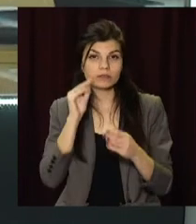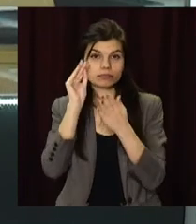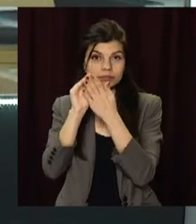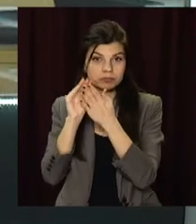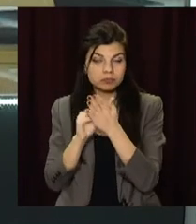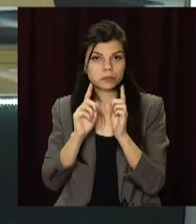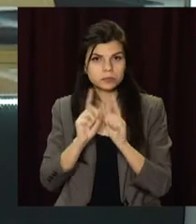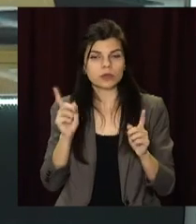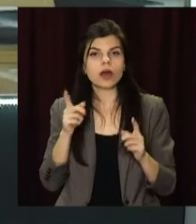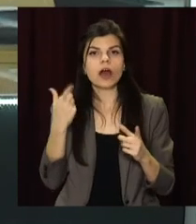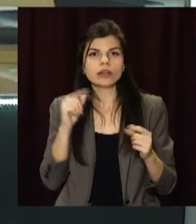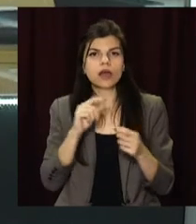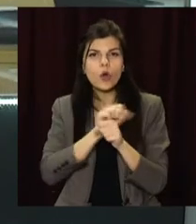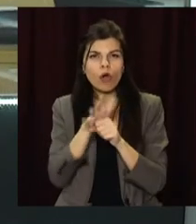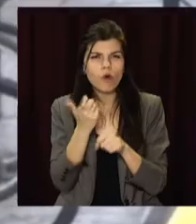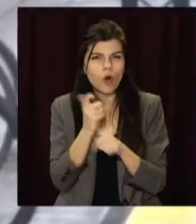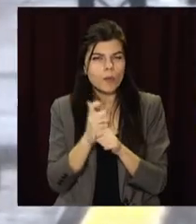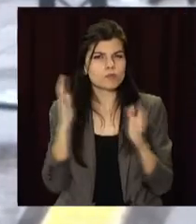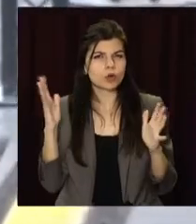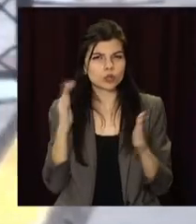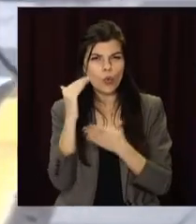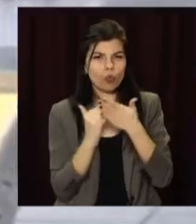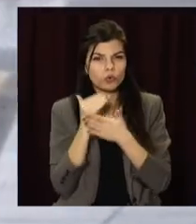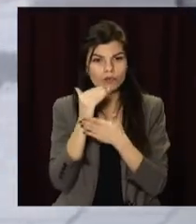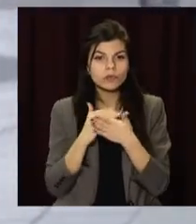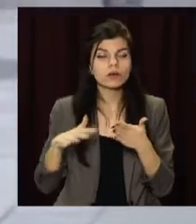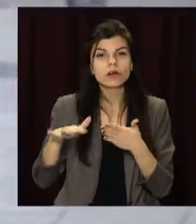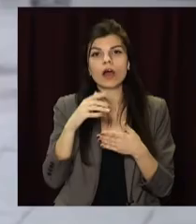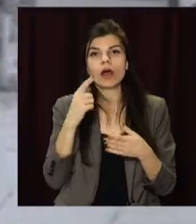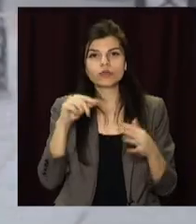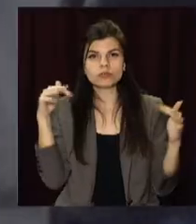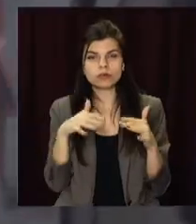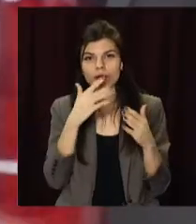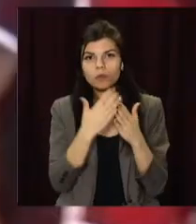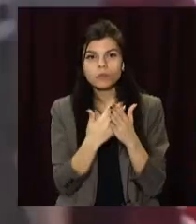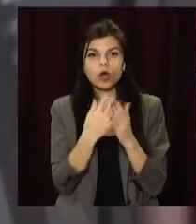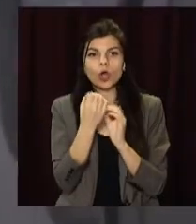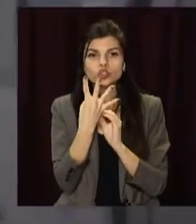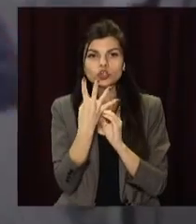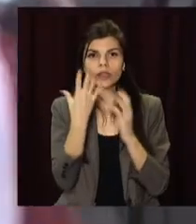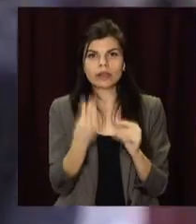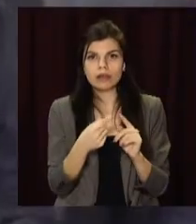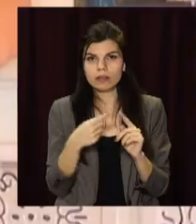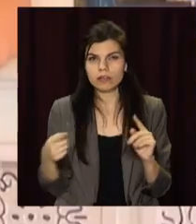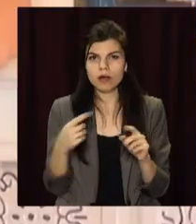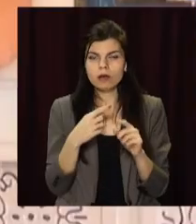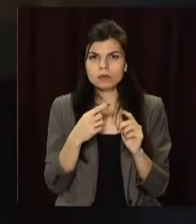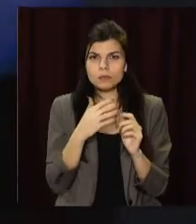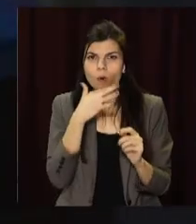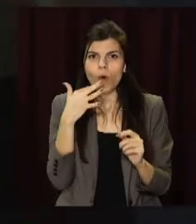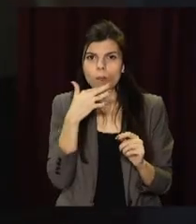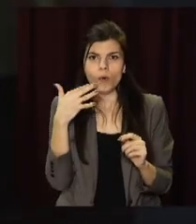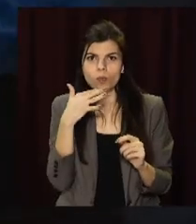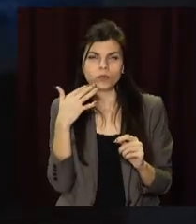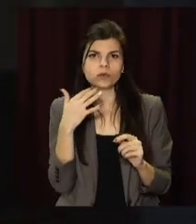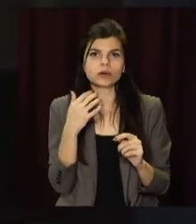дуже високому рівні. А також ним позначатимуть територію, де сукупний 14-денний рівень повідомлень про випадки коронавірусу – 500 на 100